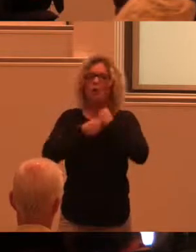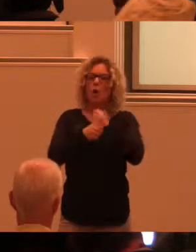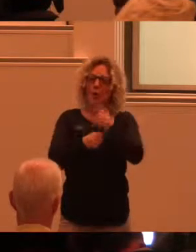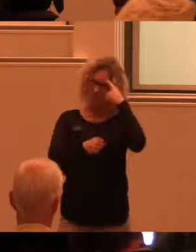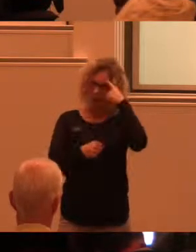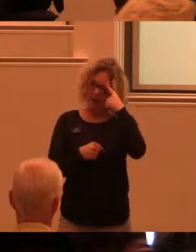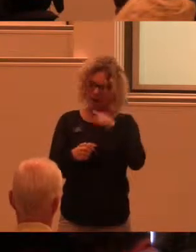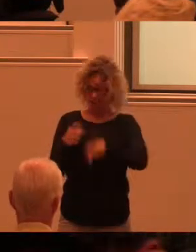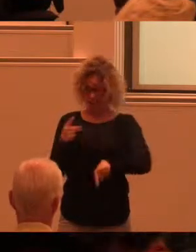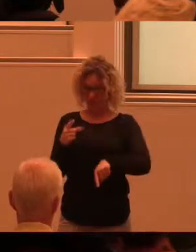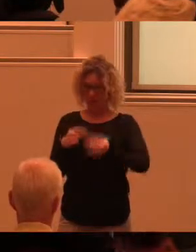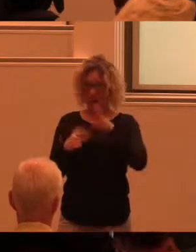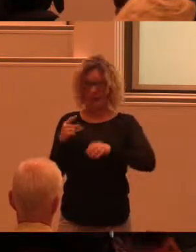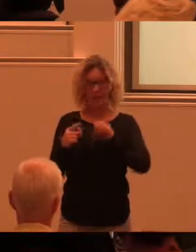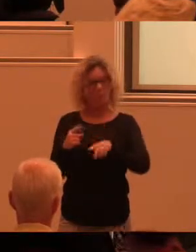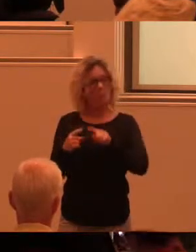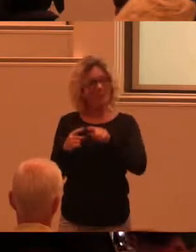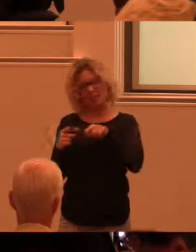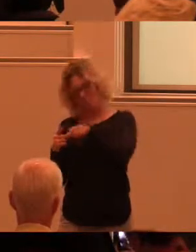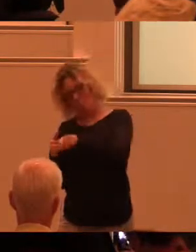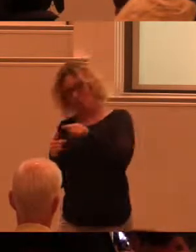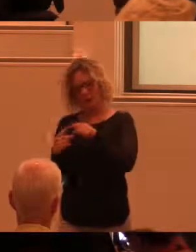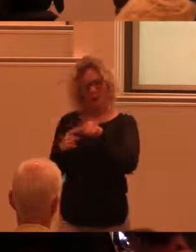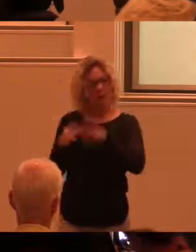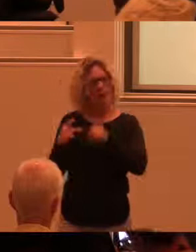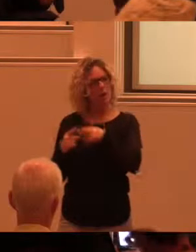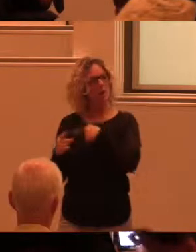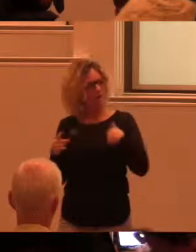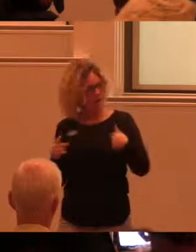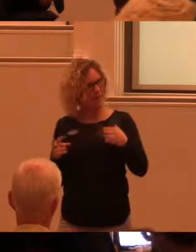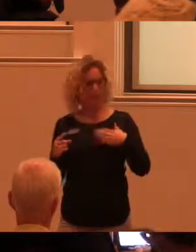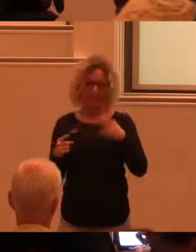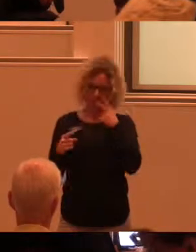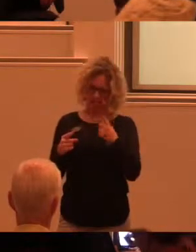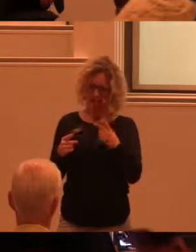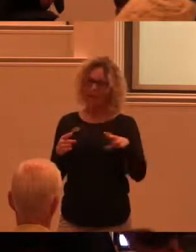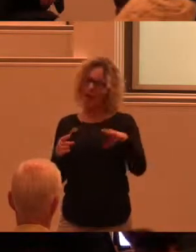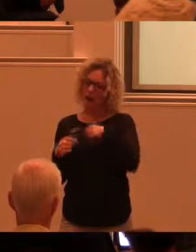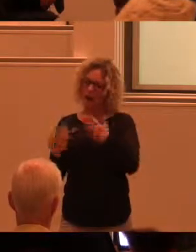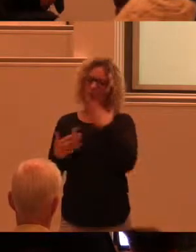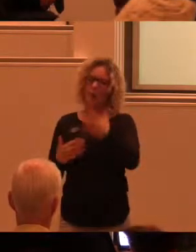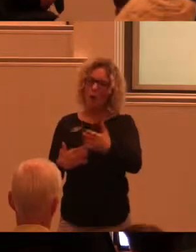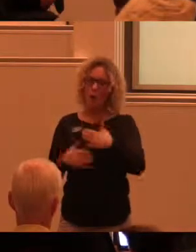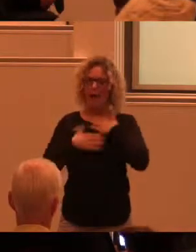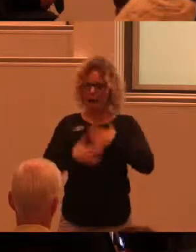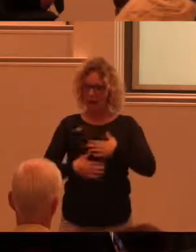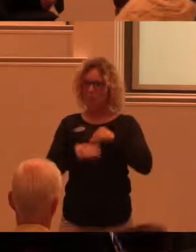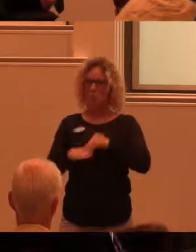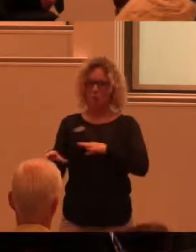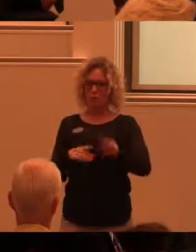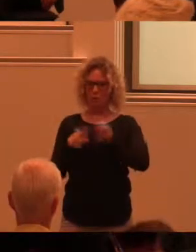Och det ena spåret handlar då för det första om att vi ska se till så att alla får en bra hälso- och sjukvård.